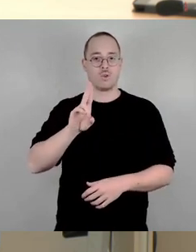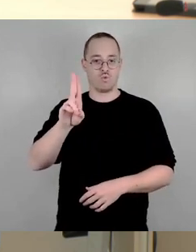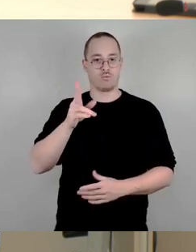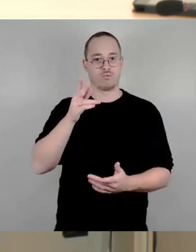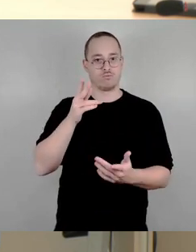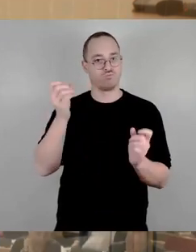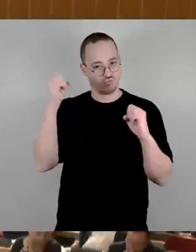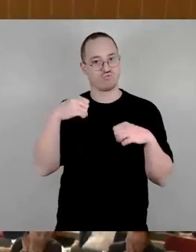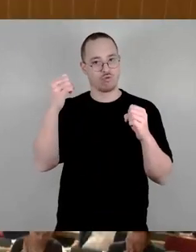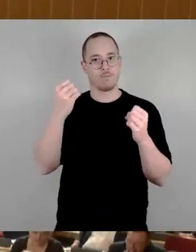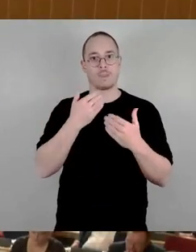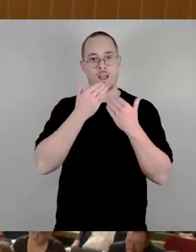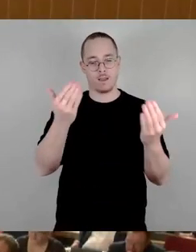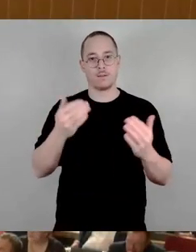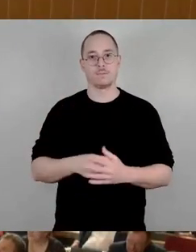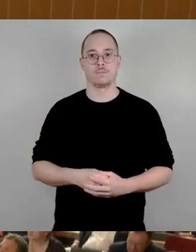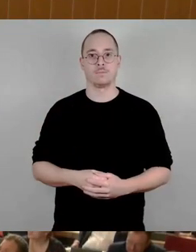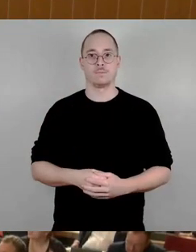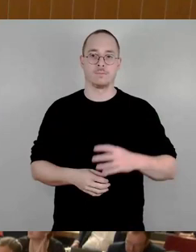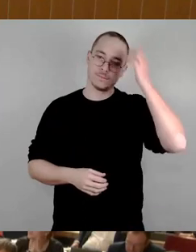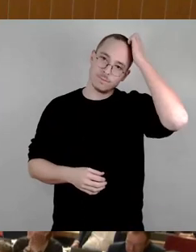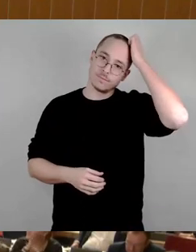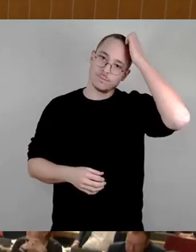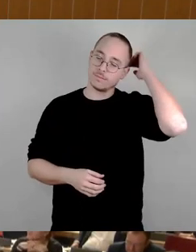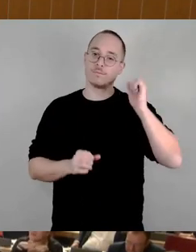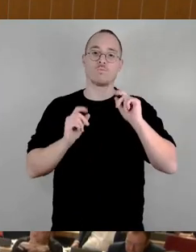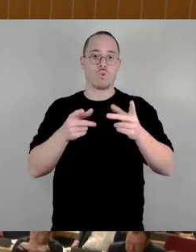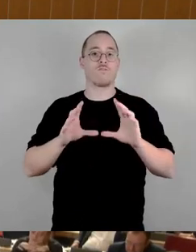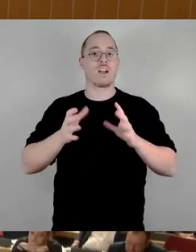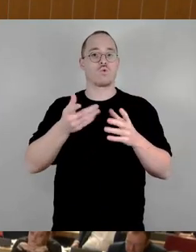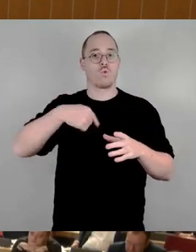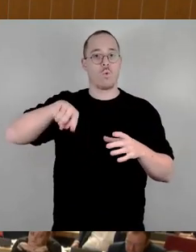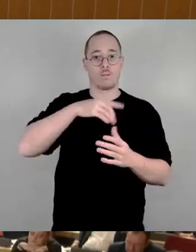So, damit ist die Fraktionsrunde beendet. Weitere Wortmeldungen, Herr Aschenbach.